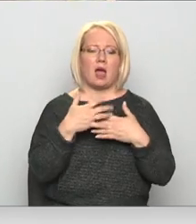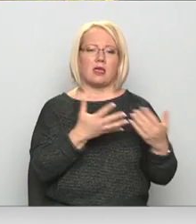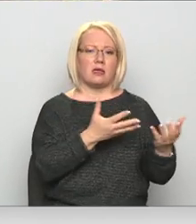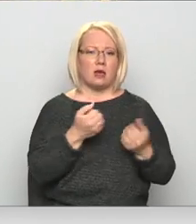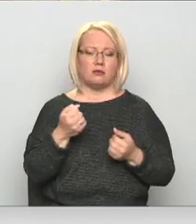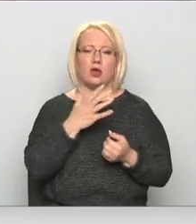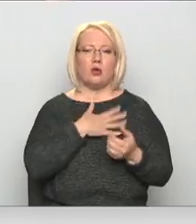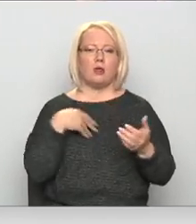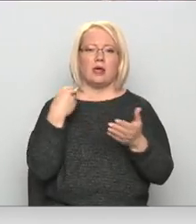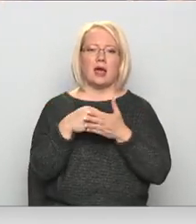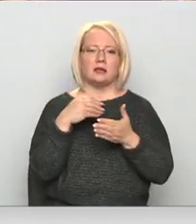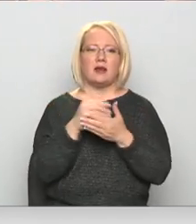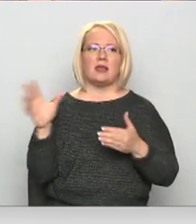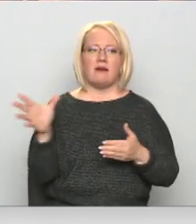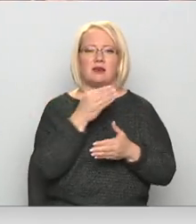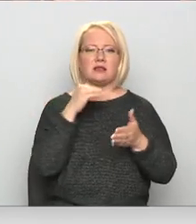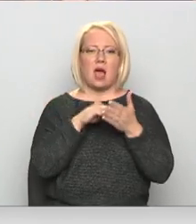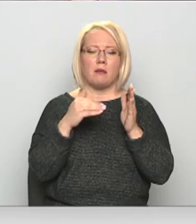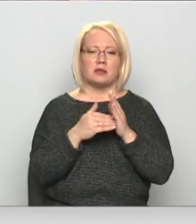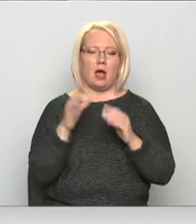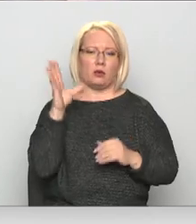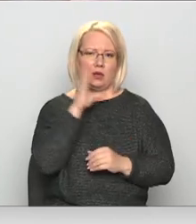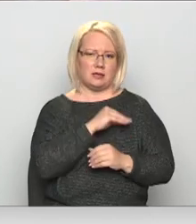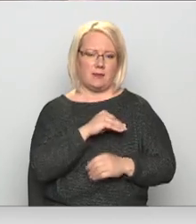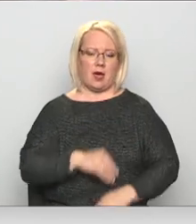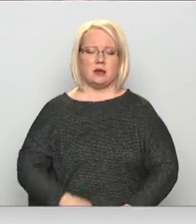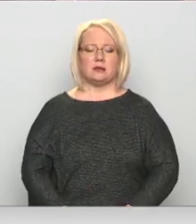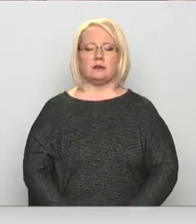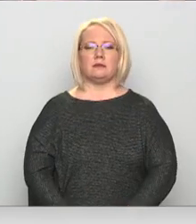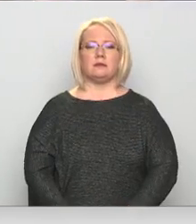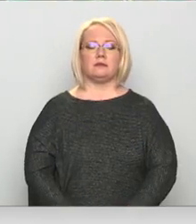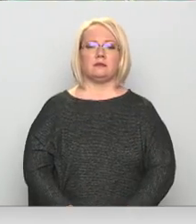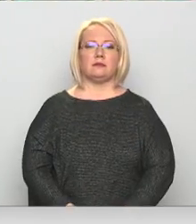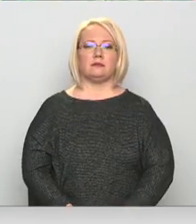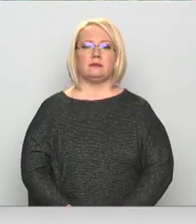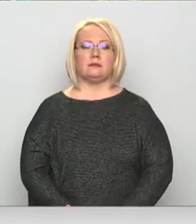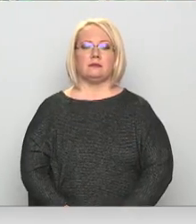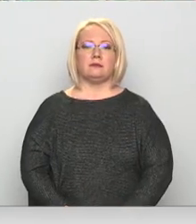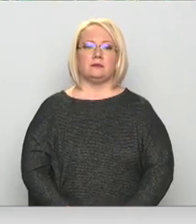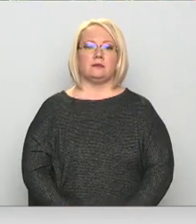jāizvērtē visi apstākļi un iespējas. Sandra Paegiļkāne, Kaspars Daņļevičs, Švidestāguves televīzija.